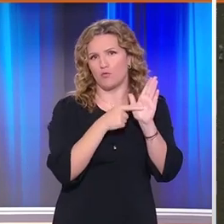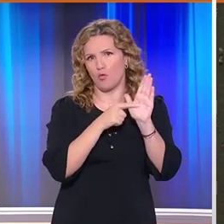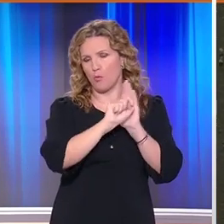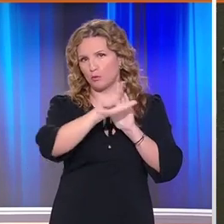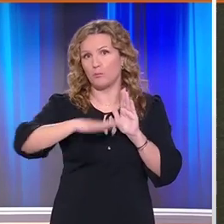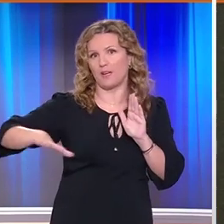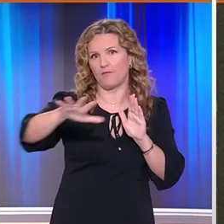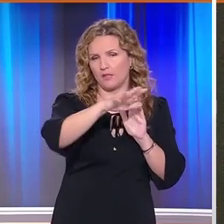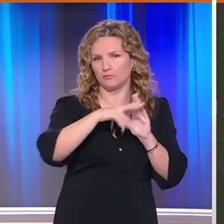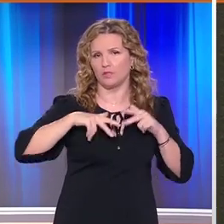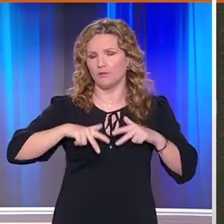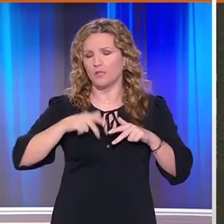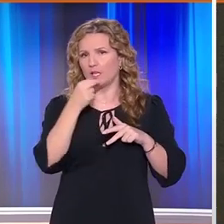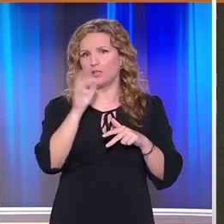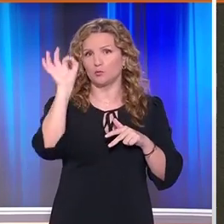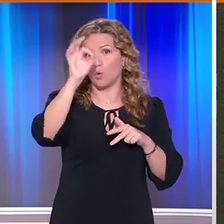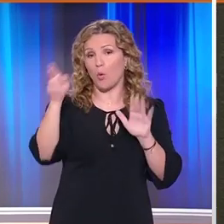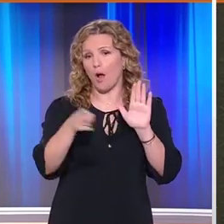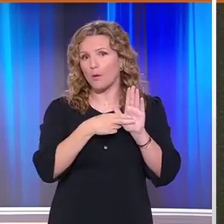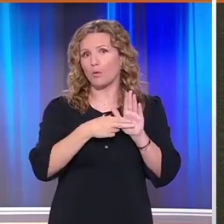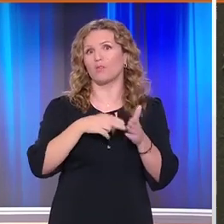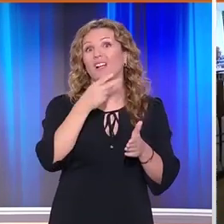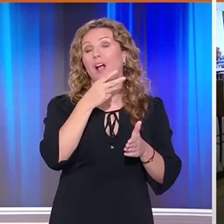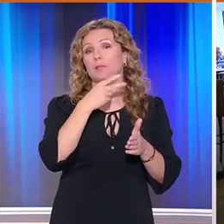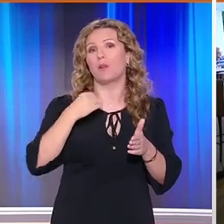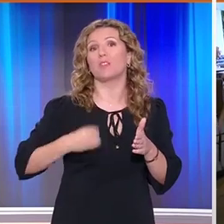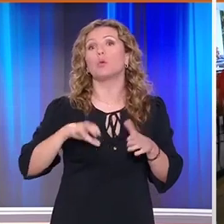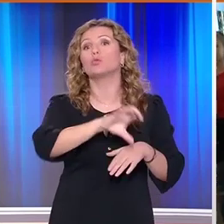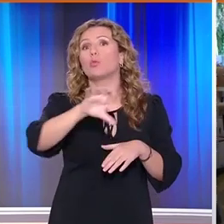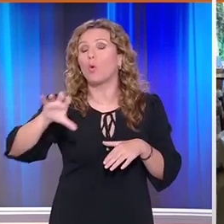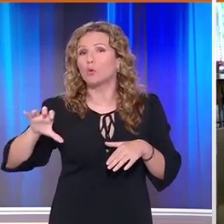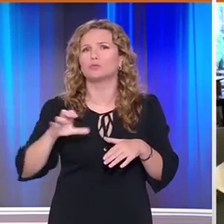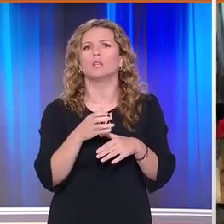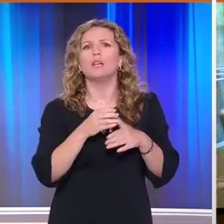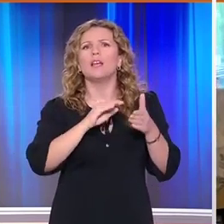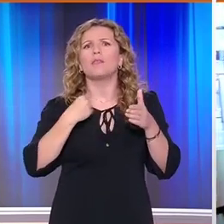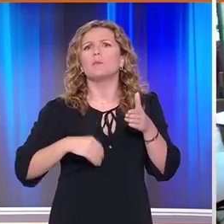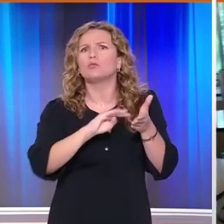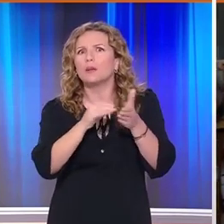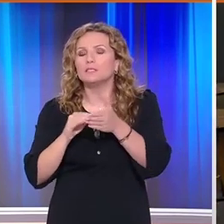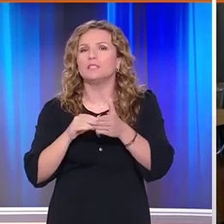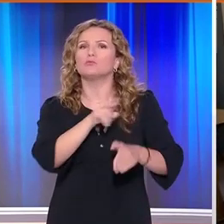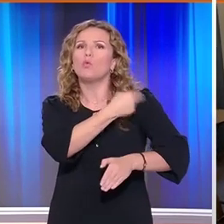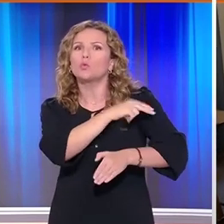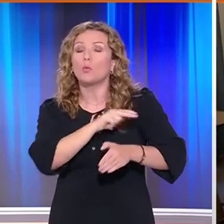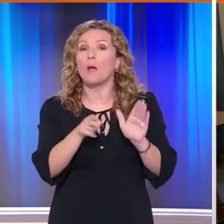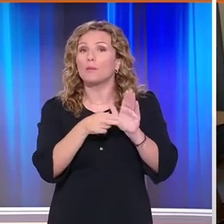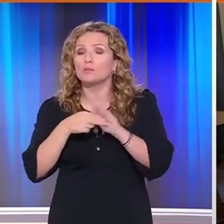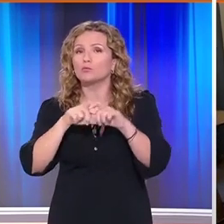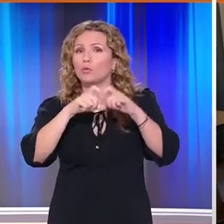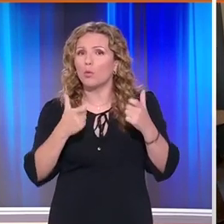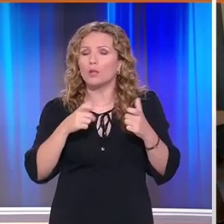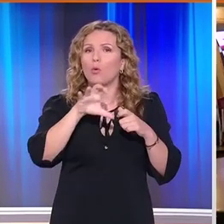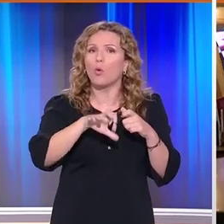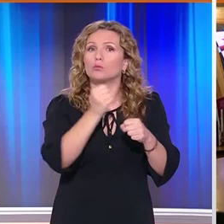κυβέρνηση επιθυμεί καθολική απαγόρευση του καπνίσματος σε δημόσιους χώρους όπως είναι οι δημόσιες υπηρεσίες τα νοσοκομεία, τα σχολεία